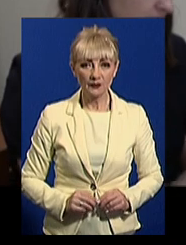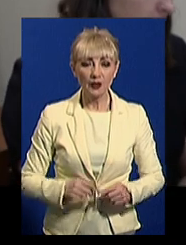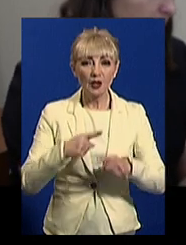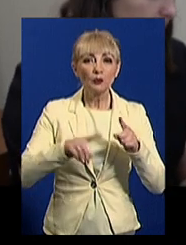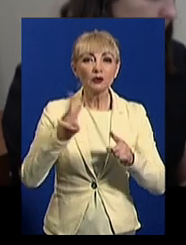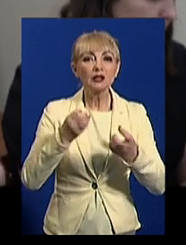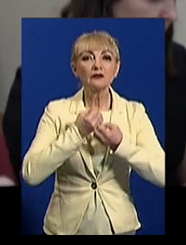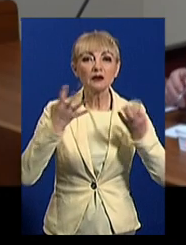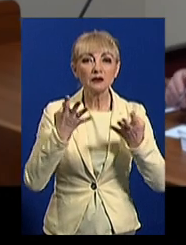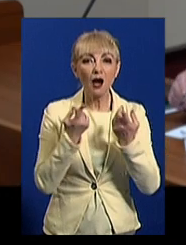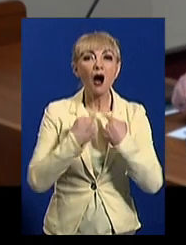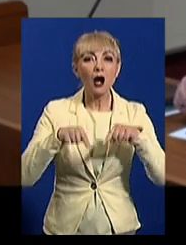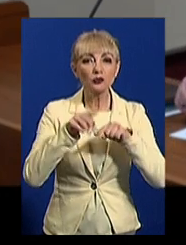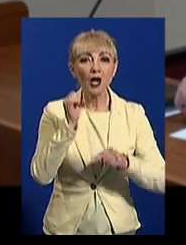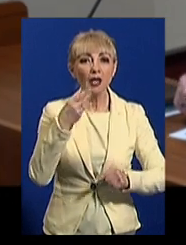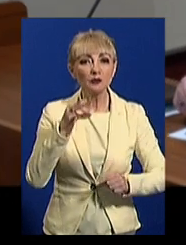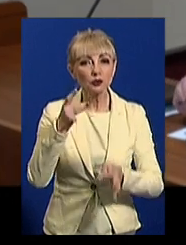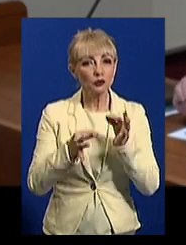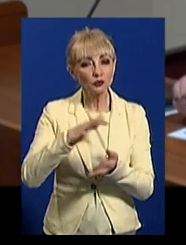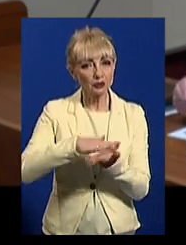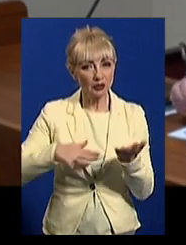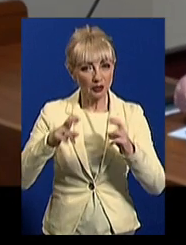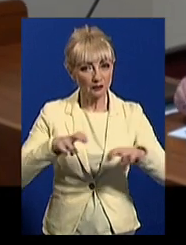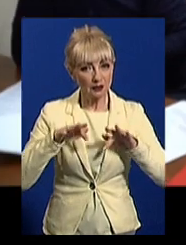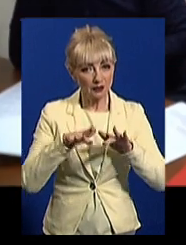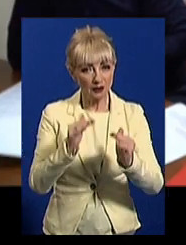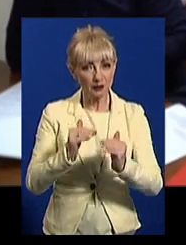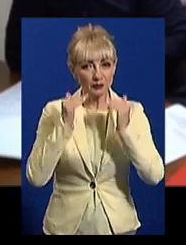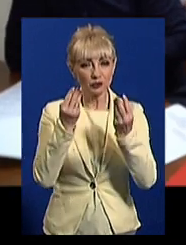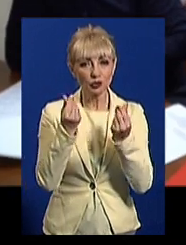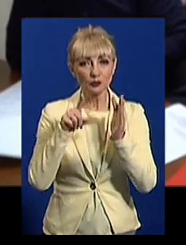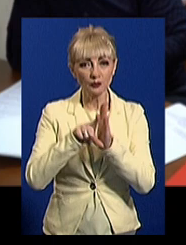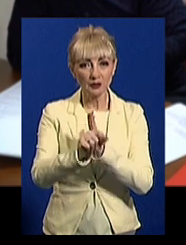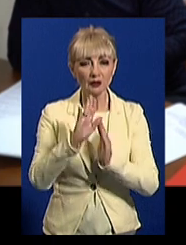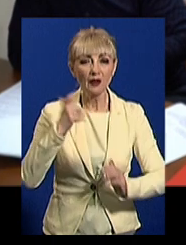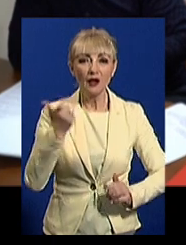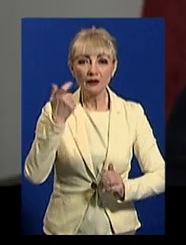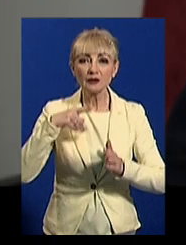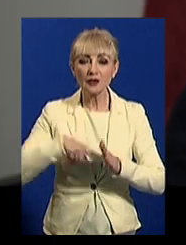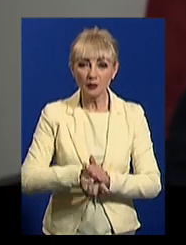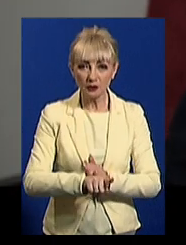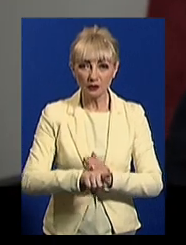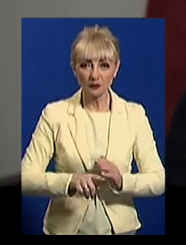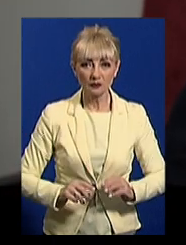на третю дня Окружний адміністративний суд продовжує розгляд справи щодо підвищення вартості проїзду у Харківській підземці.